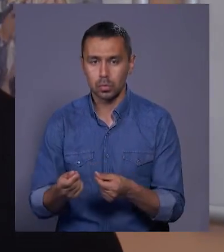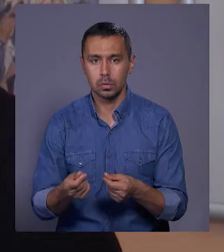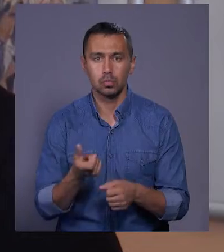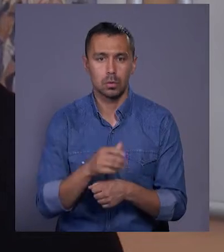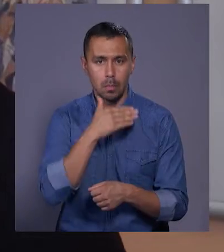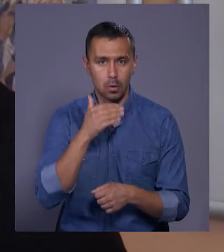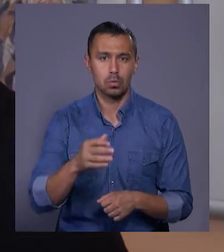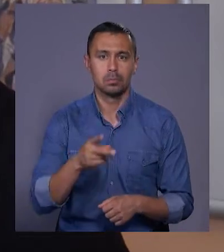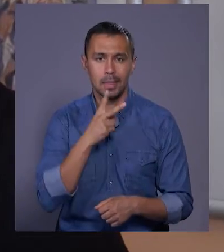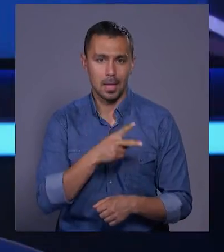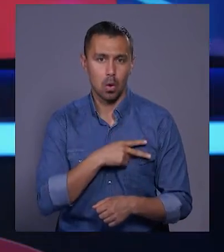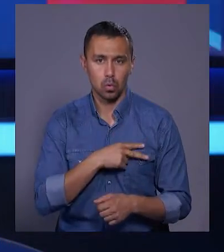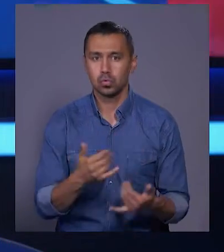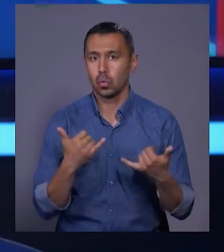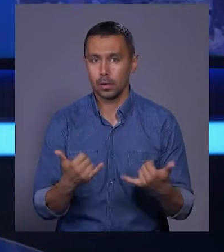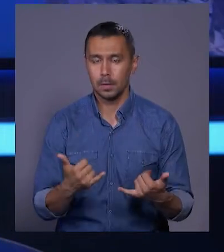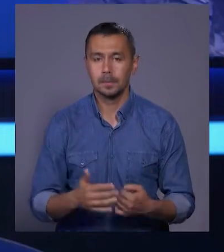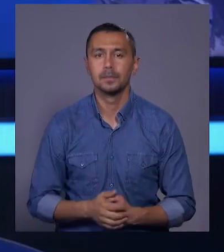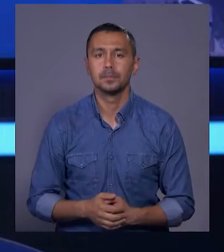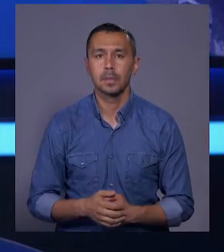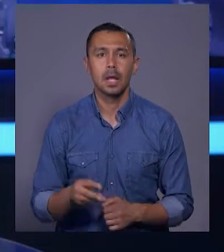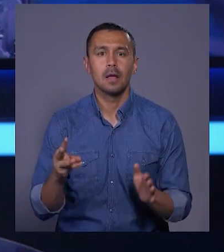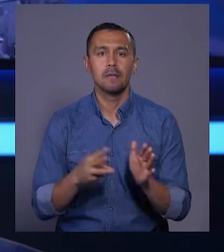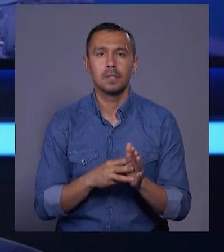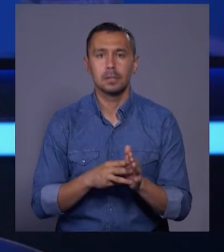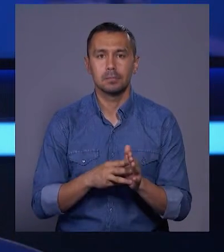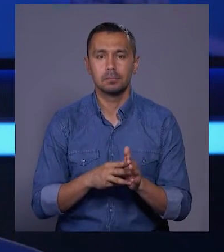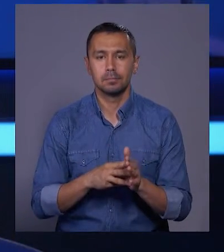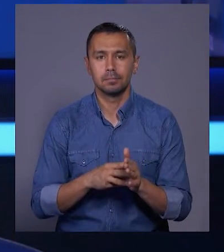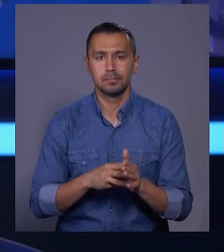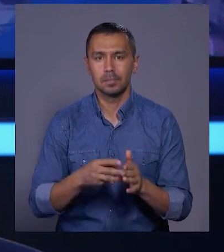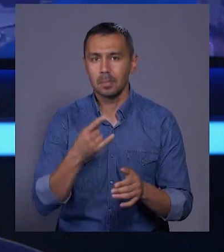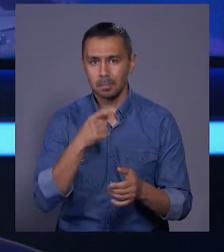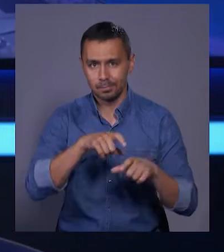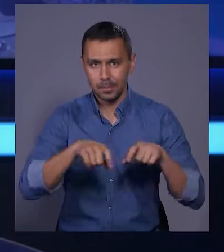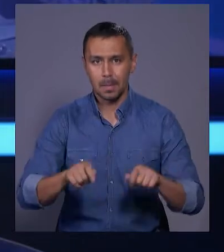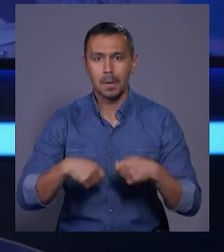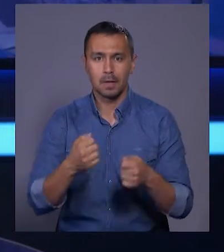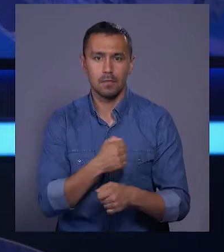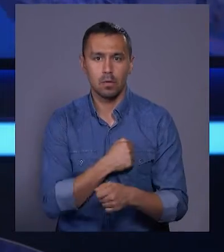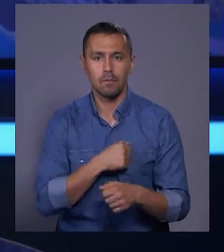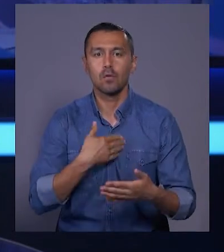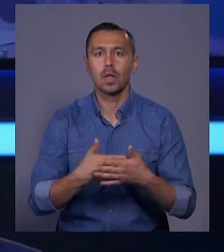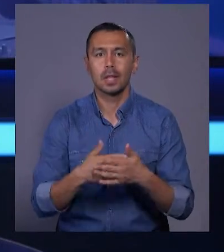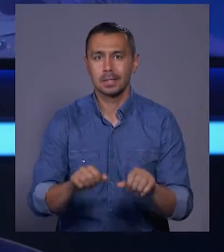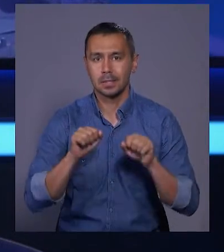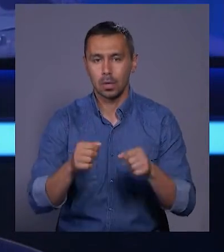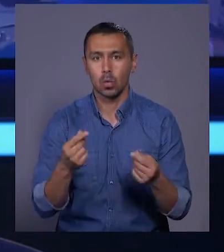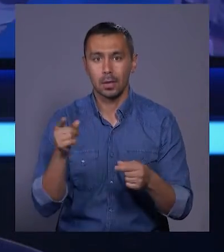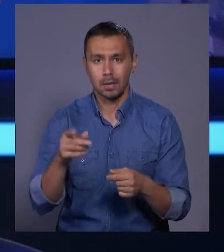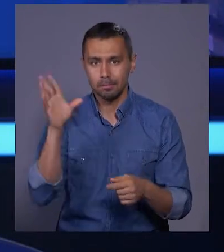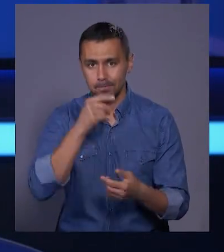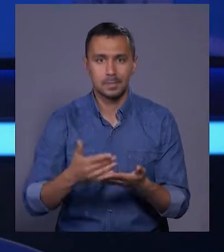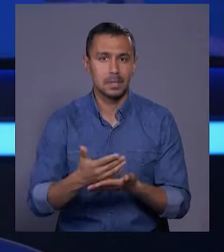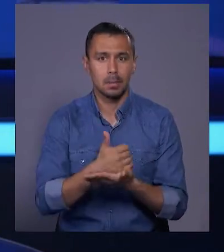багато нагород сьогодні. Вісім бандеропаверів передали військовим волонтери захисту. Кошти на них